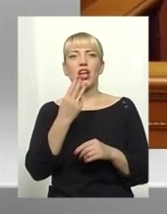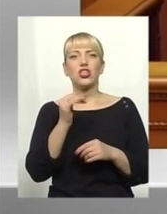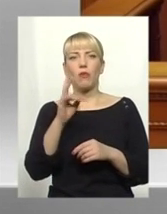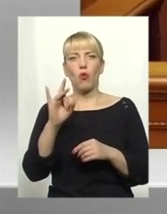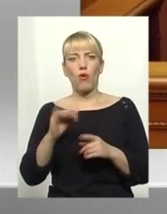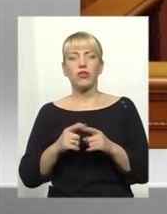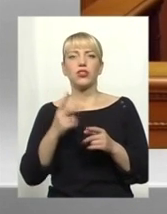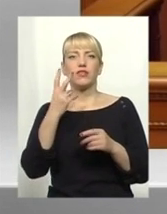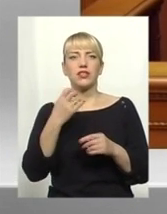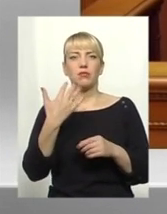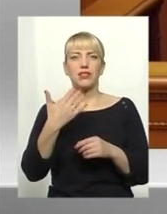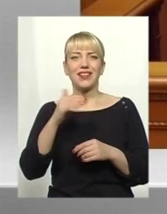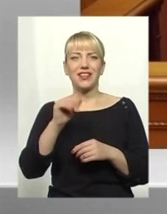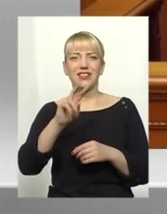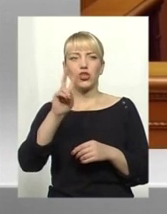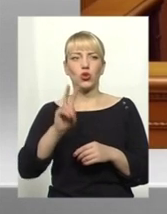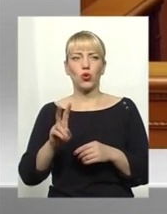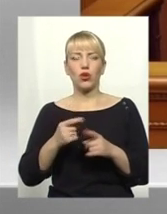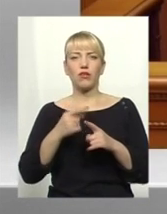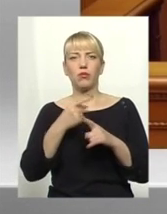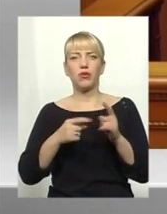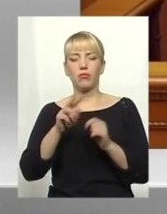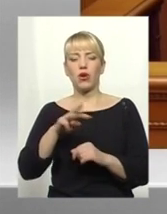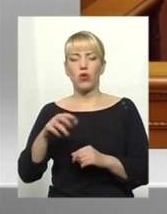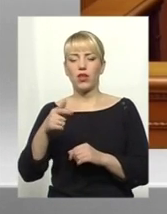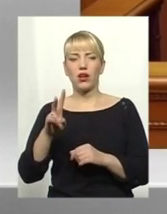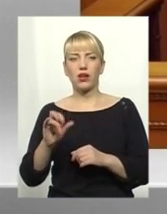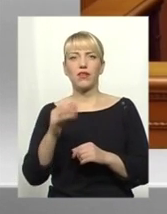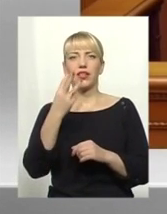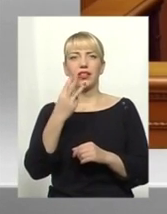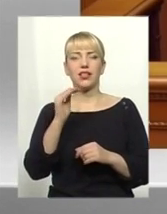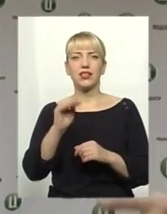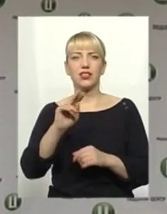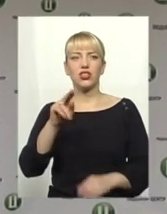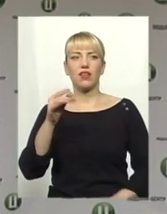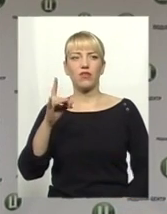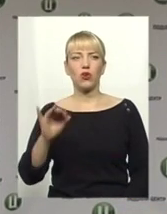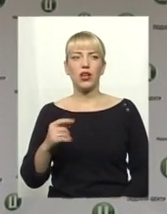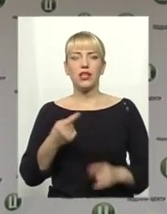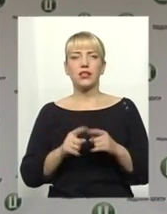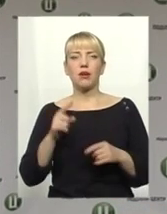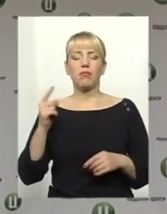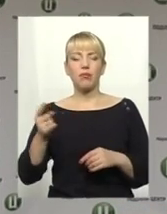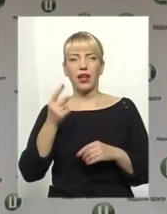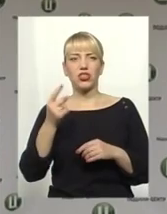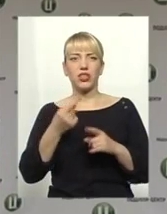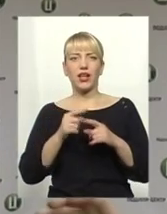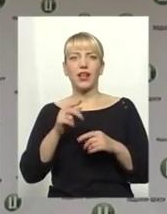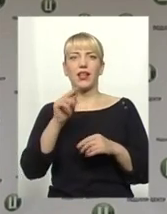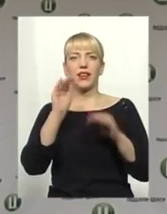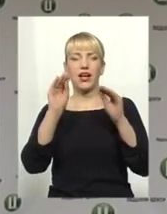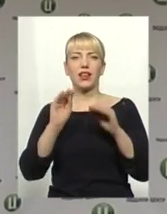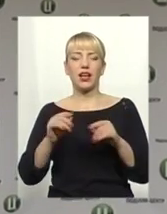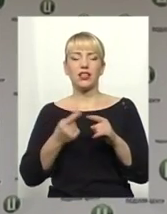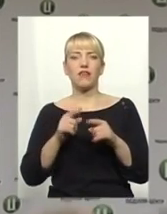255 тисяч доларів, півмільйона гривень та майже три тисячі євро. Ця перша сама декларація цьогорічна, вона є